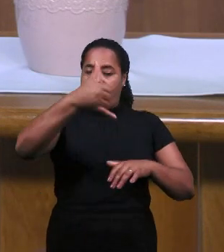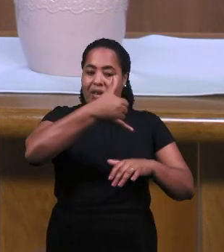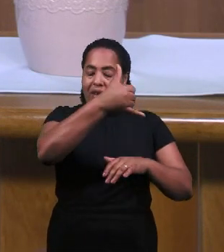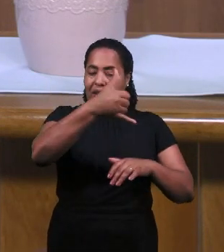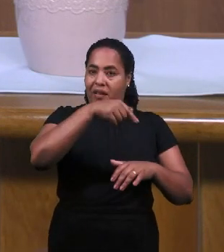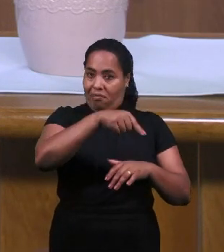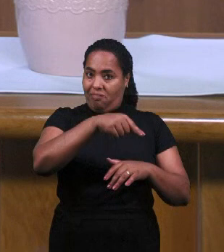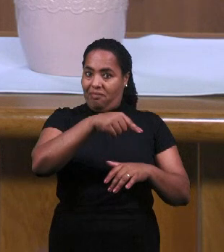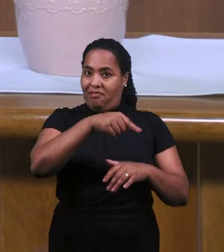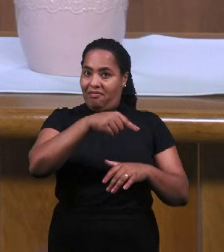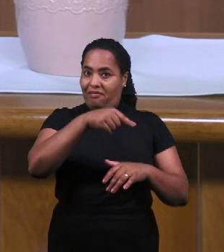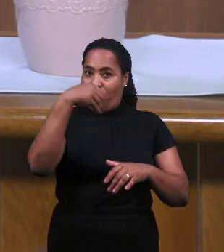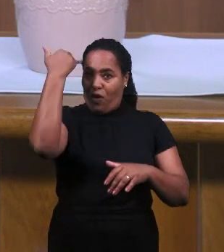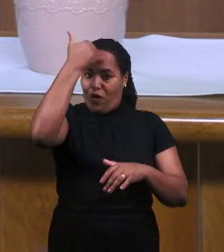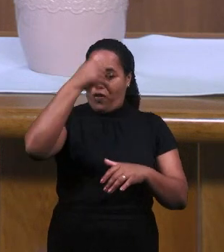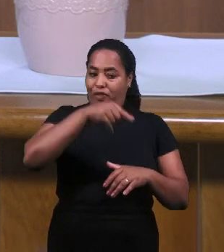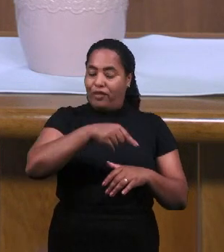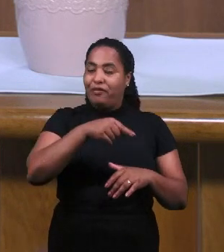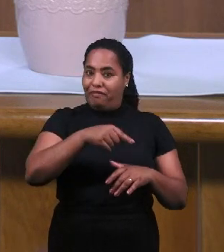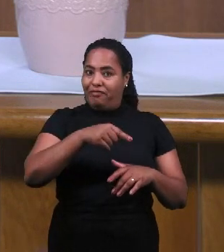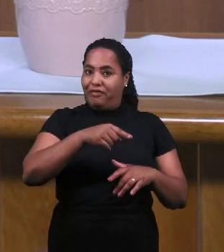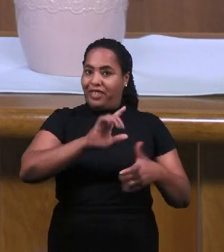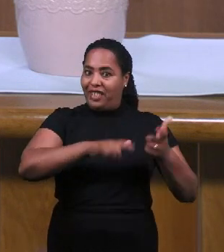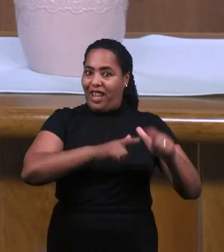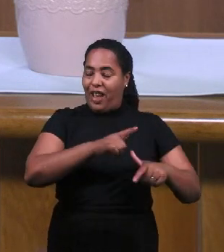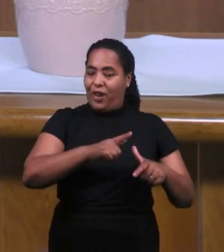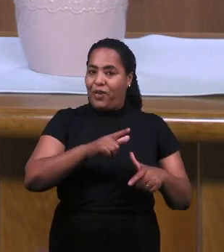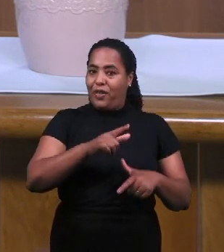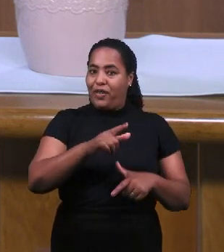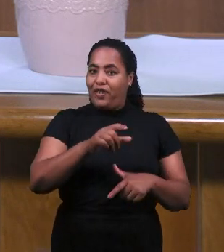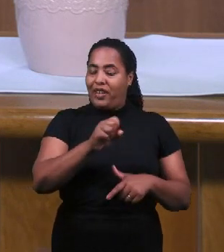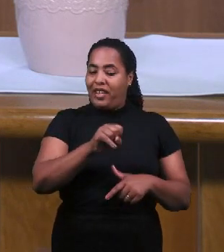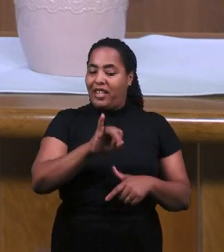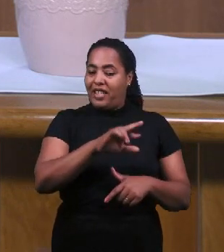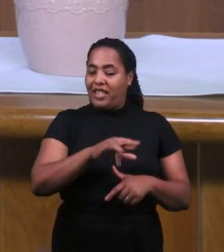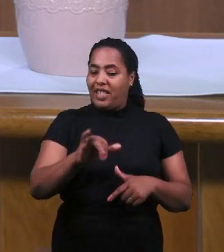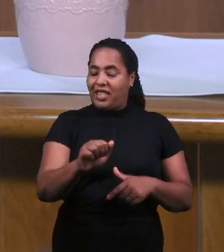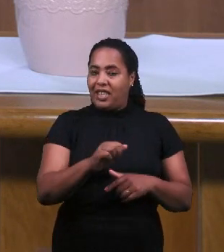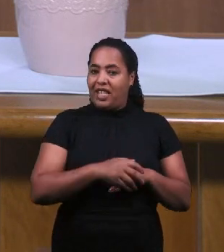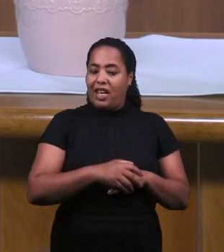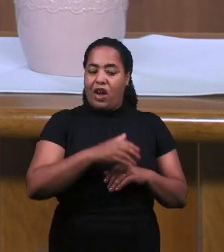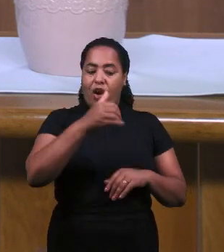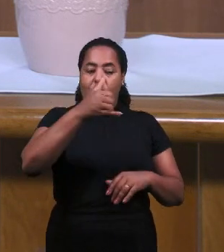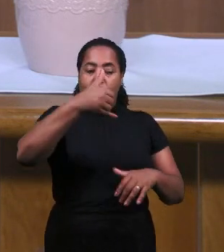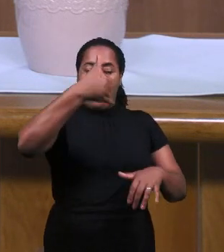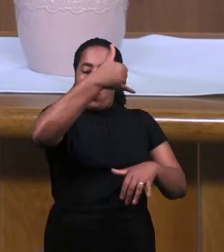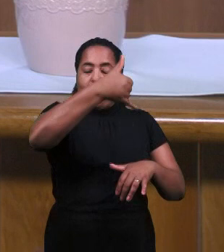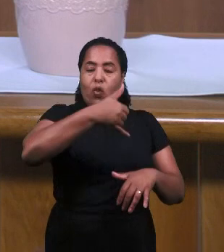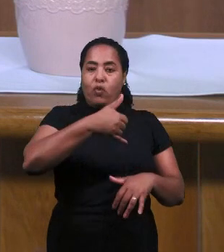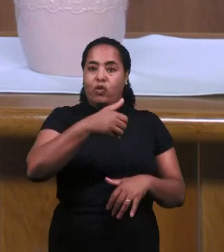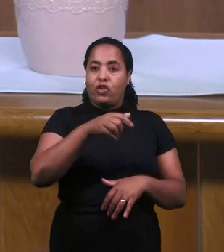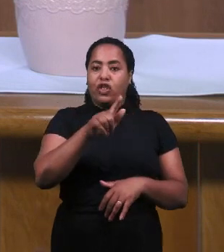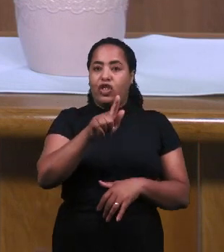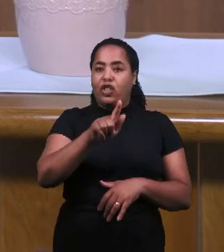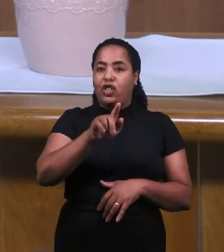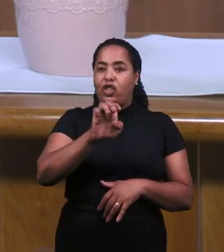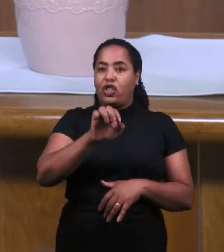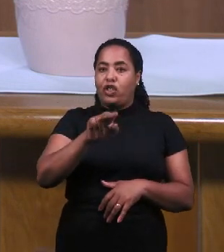Во-первых Сирии Был Изменен Царь И Иуя Сина